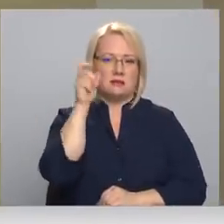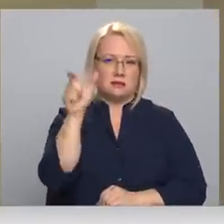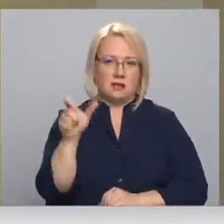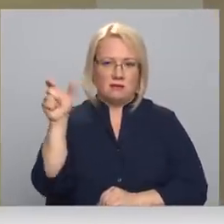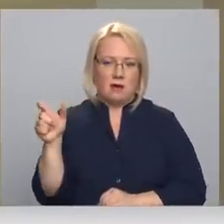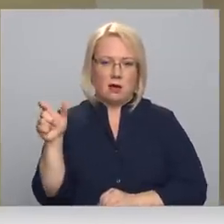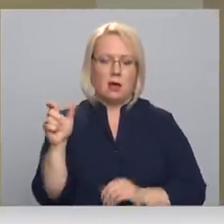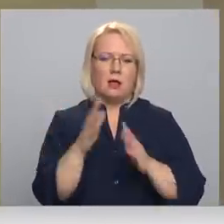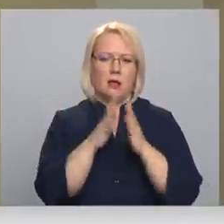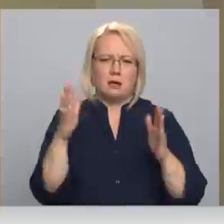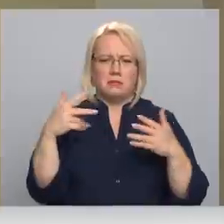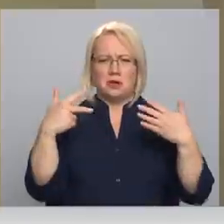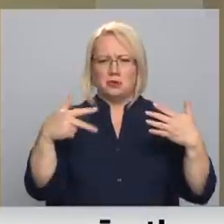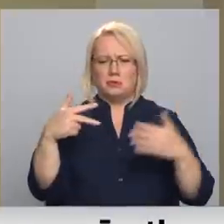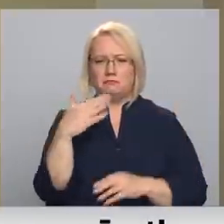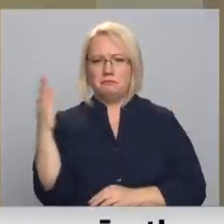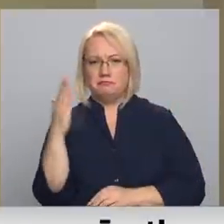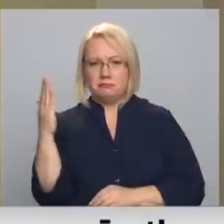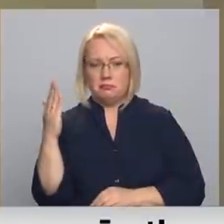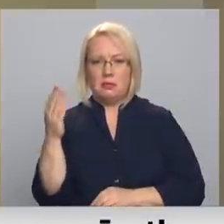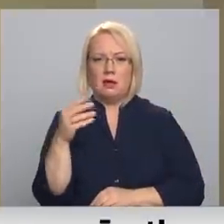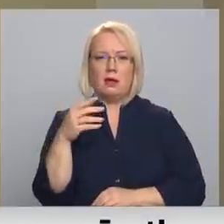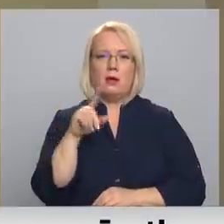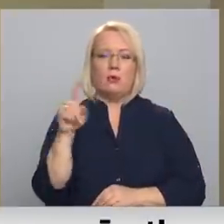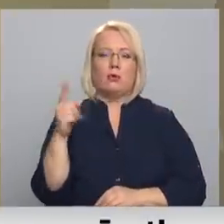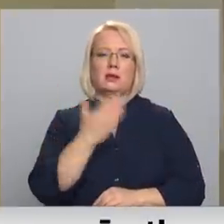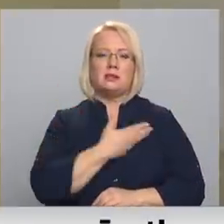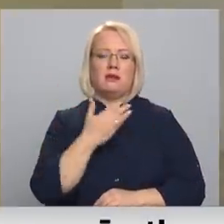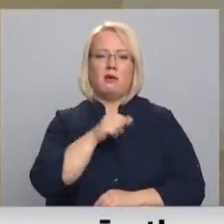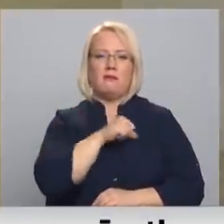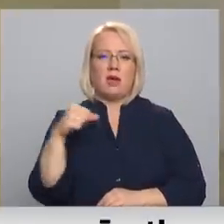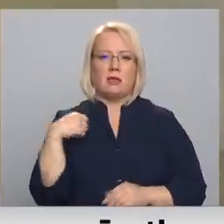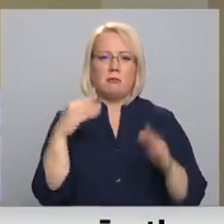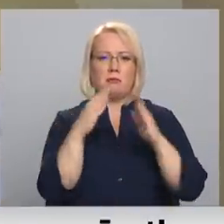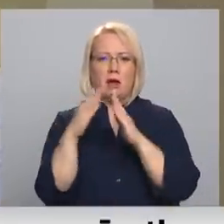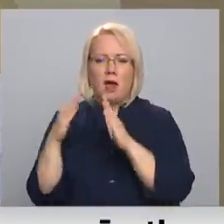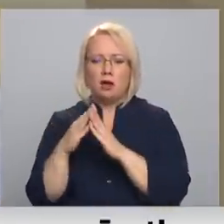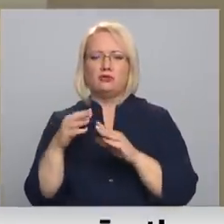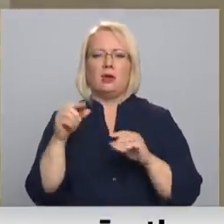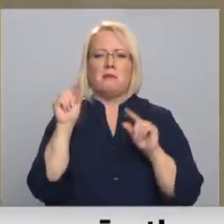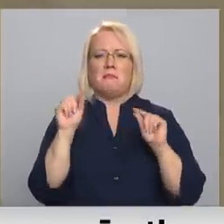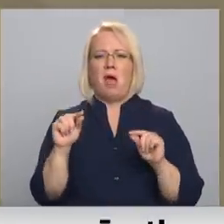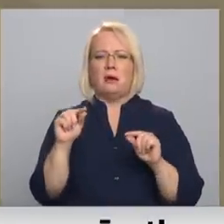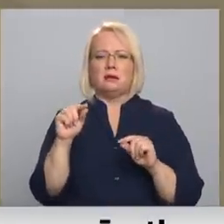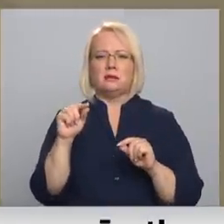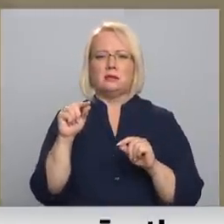Liels, pēc 80, kuri viensētās dzīvojumās, kuri staigājumās, kuri iziet.